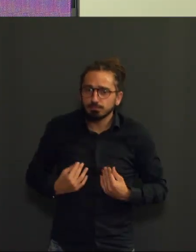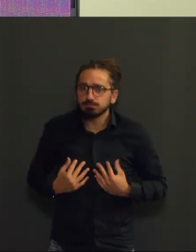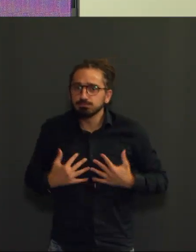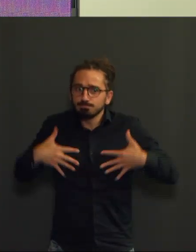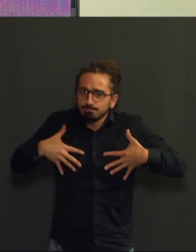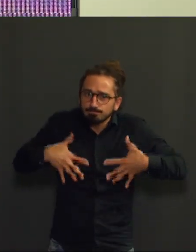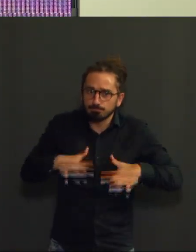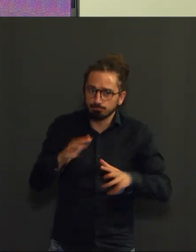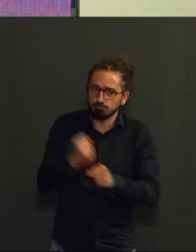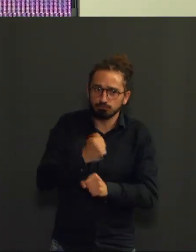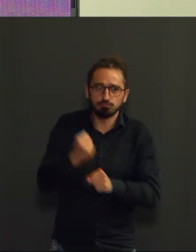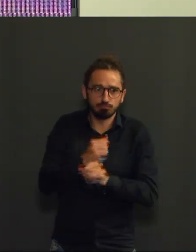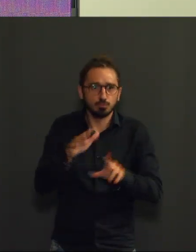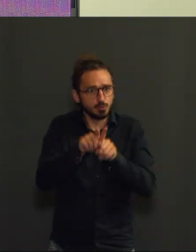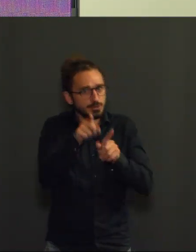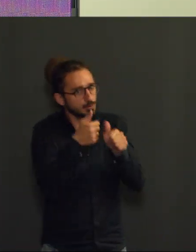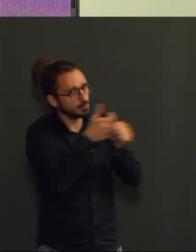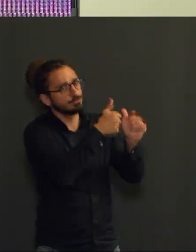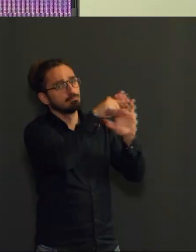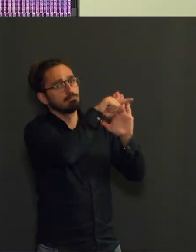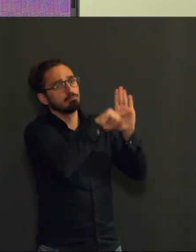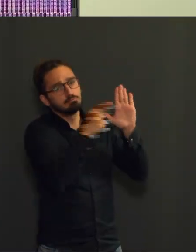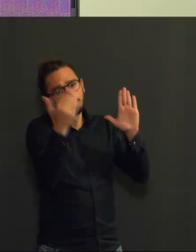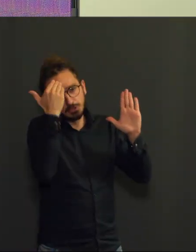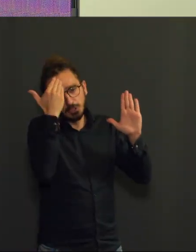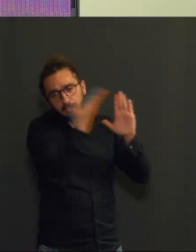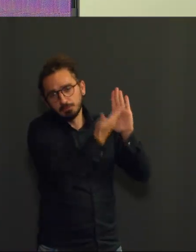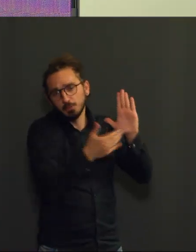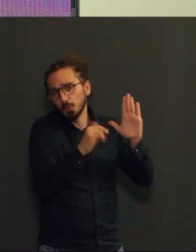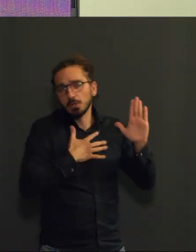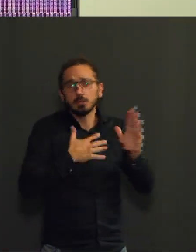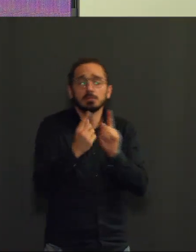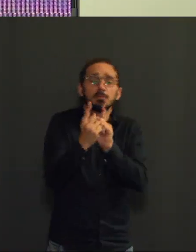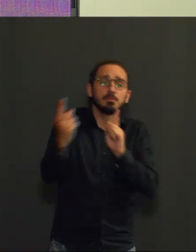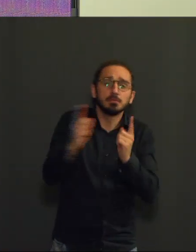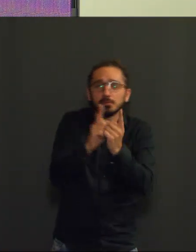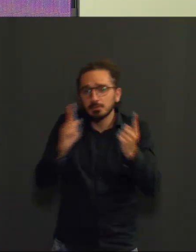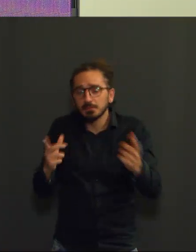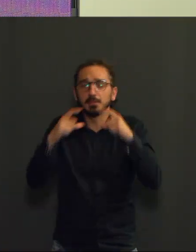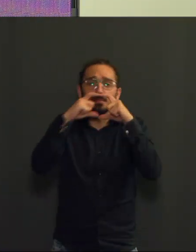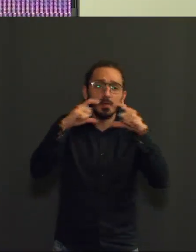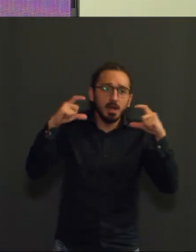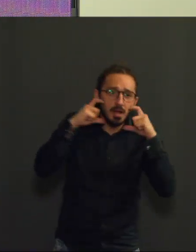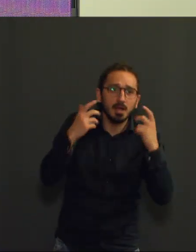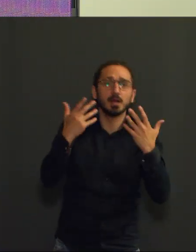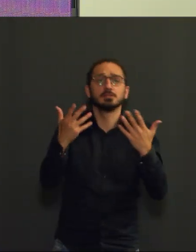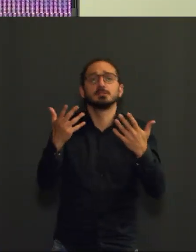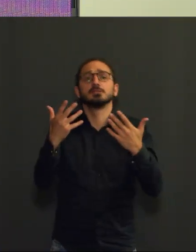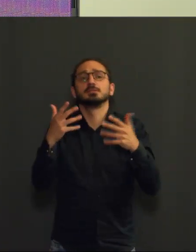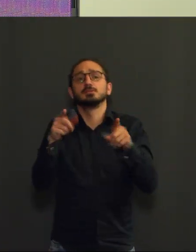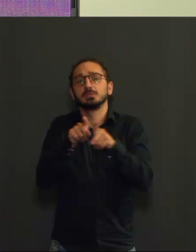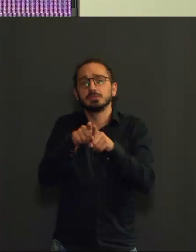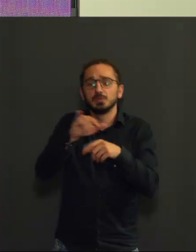C'est toujours effectivement une certaine distanciation. C'est toujours le port du masque dans certaines circonstances. C'est toujours l'hygiène des mains,